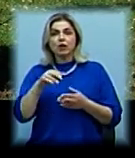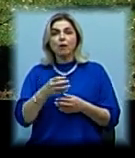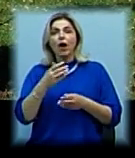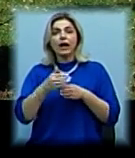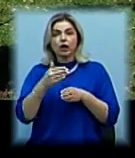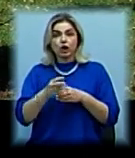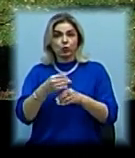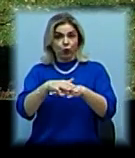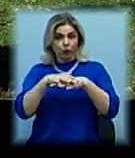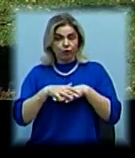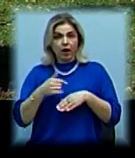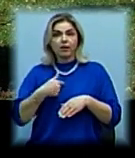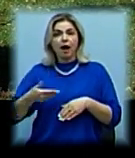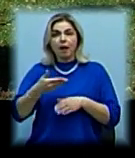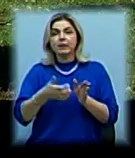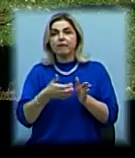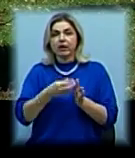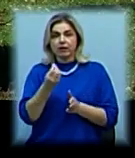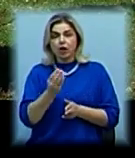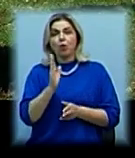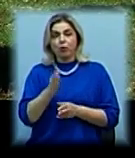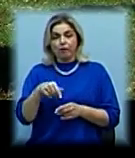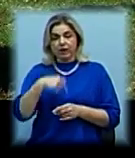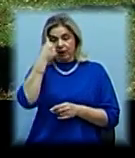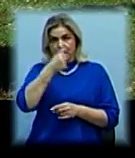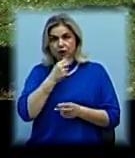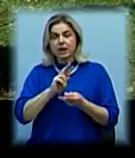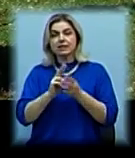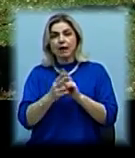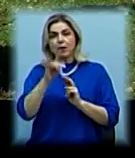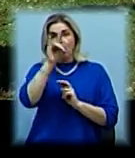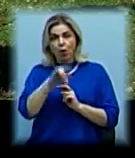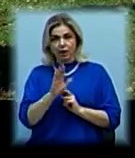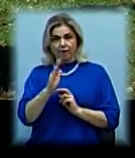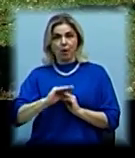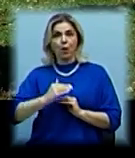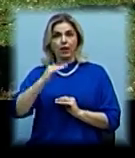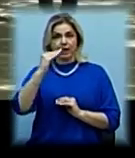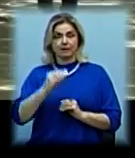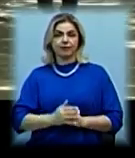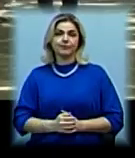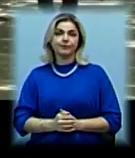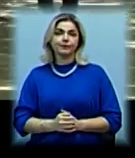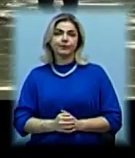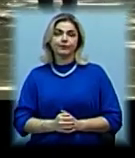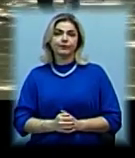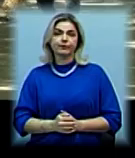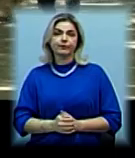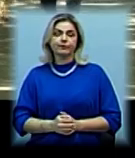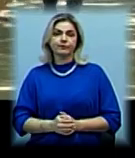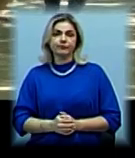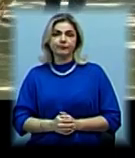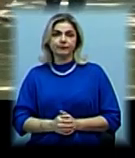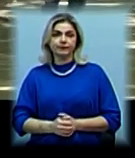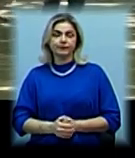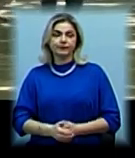прийдуть гроші, нам не вистачило грошей. Так ось ми ще в цьому році замінимо вікна в під'їздах. Олександр Гордієнко,